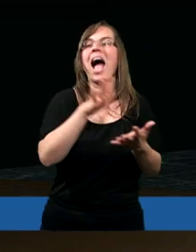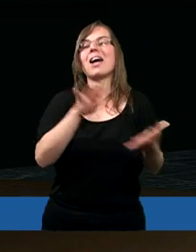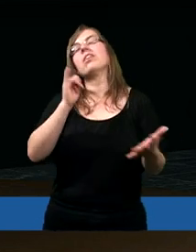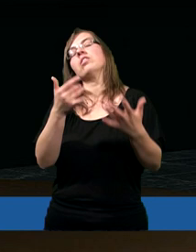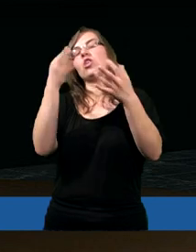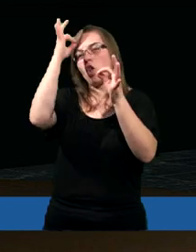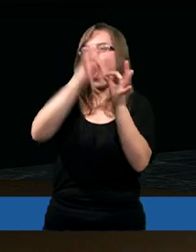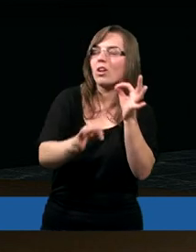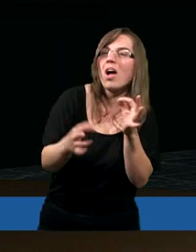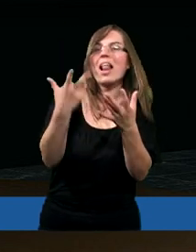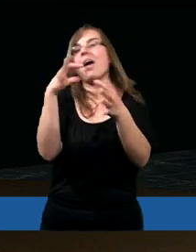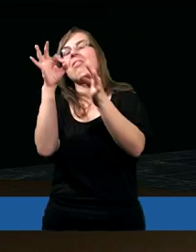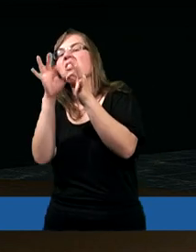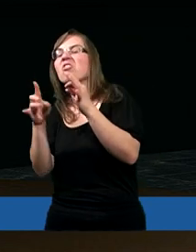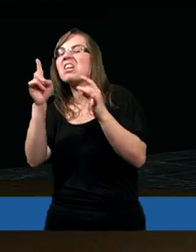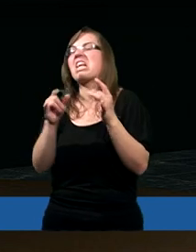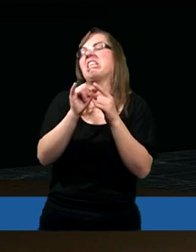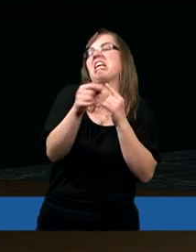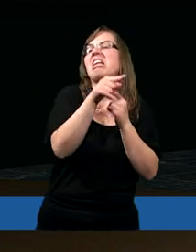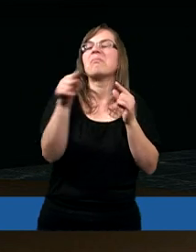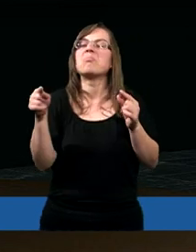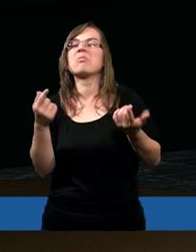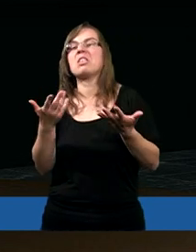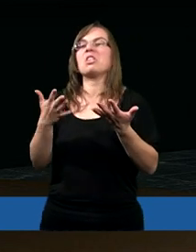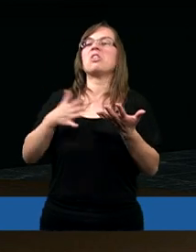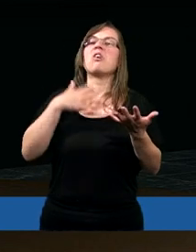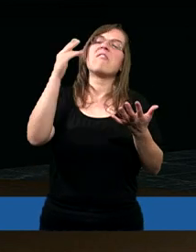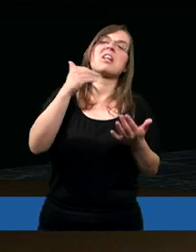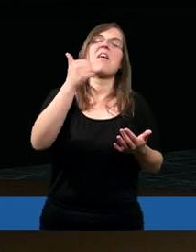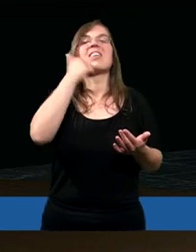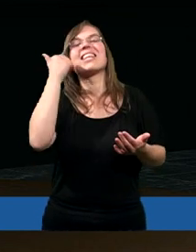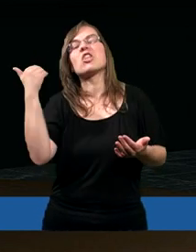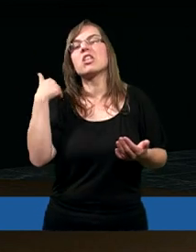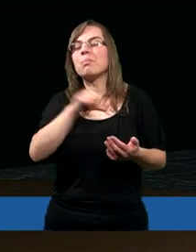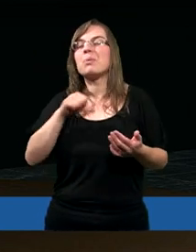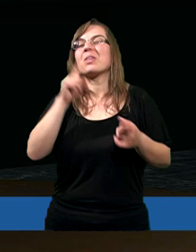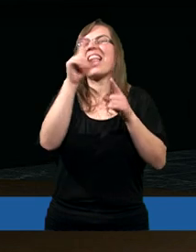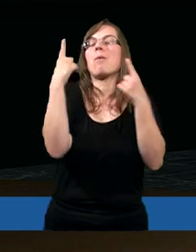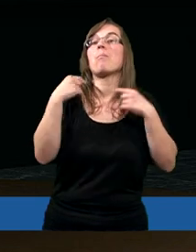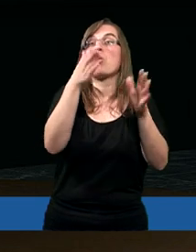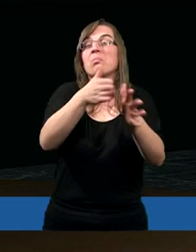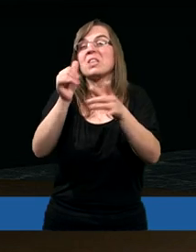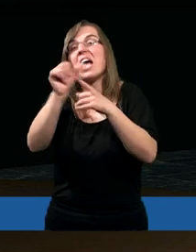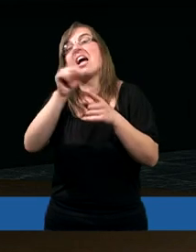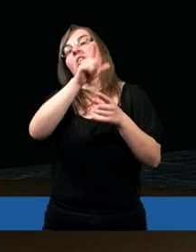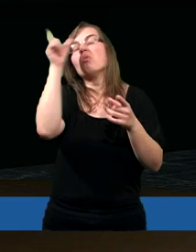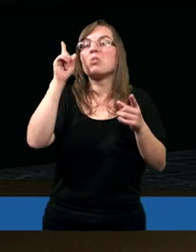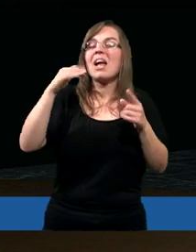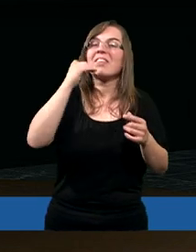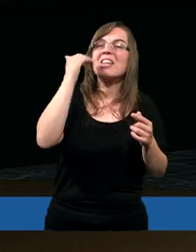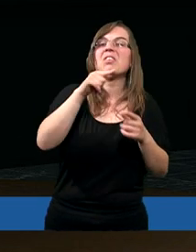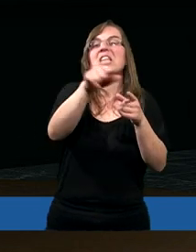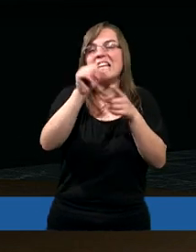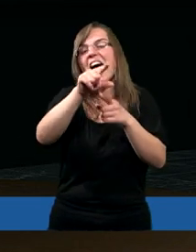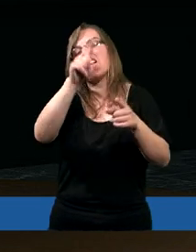doskonałych i mniej doskonałych i takich, których się wstydzilibyśmy i których też Bóg się wstydził, ale